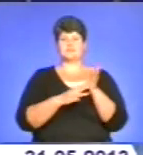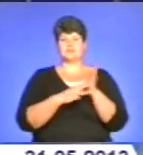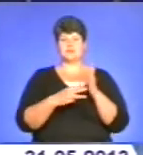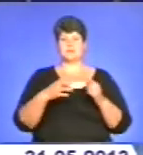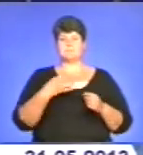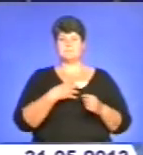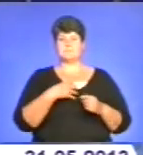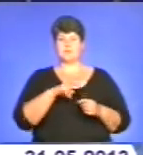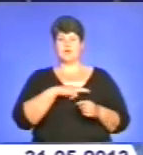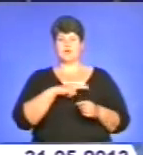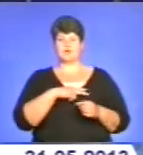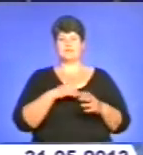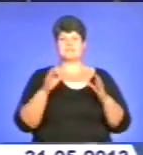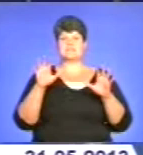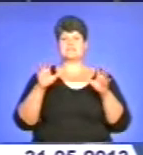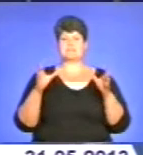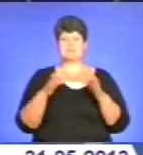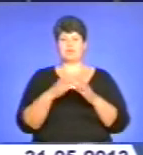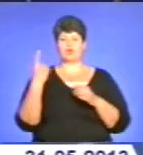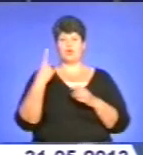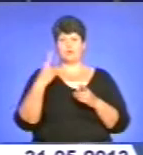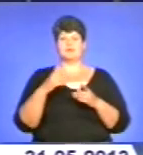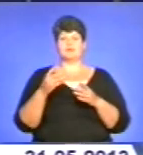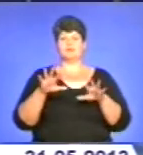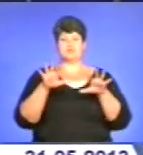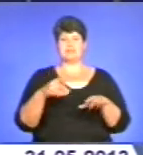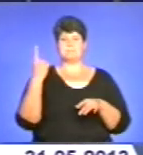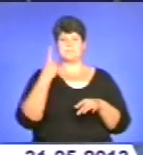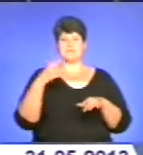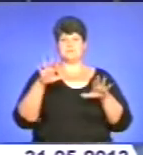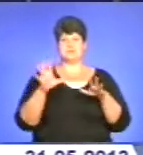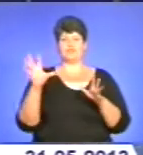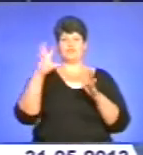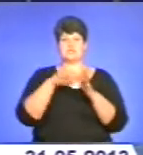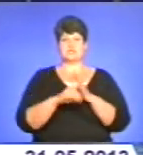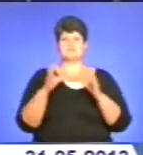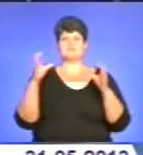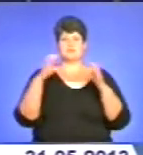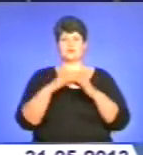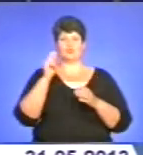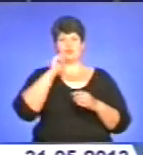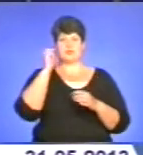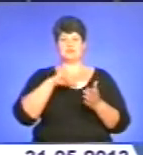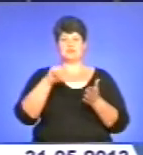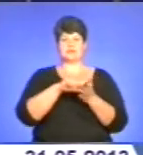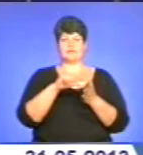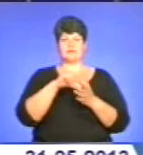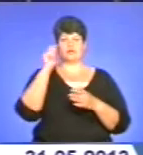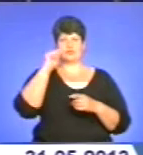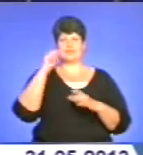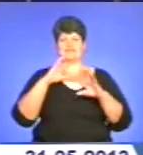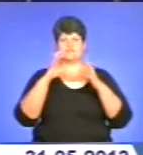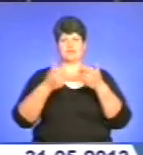області посіла перше місце у загальному заліку, а спортсмени увійшли до збірної України і представляли країну на світових